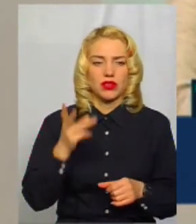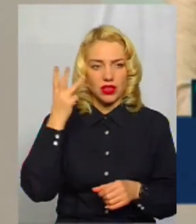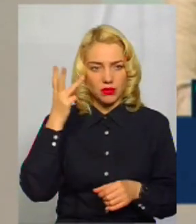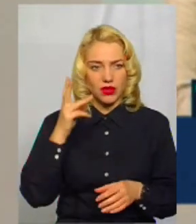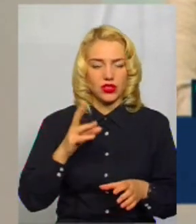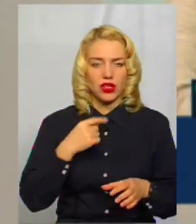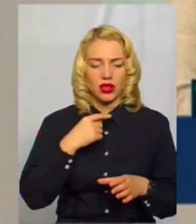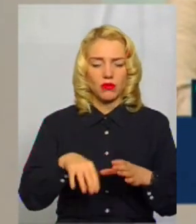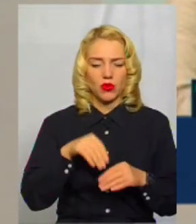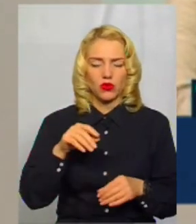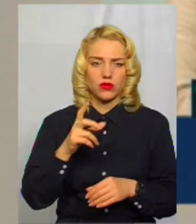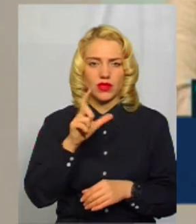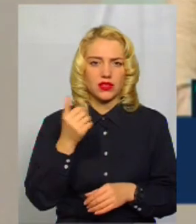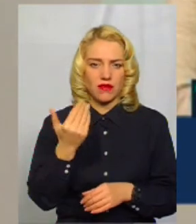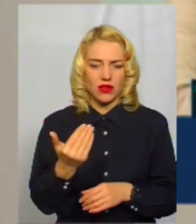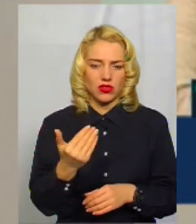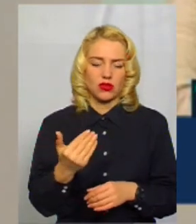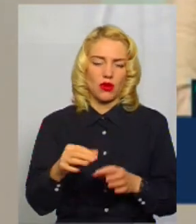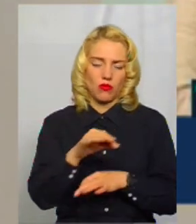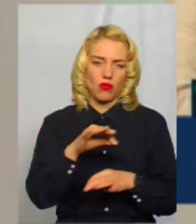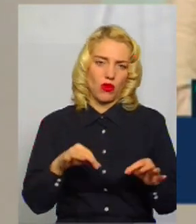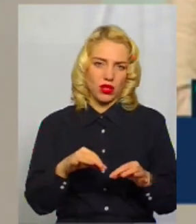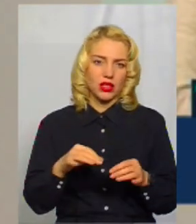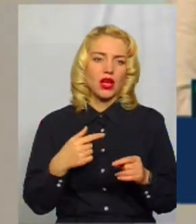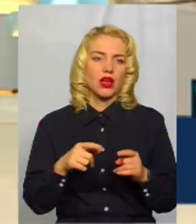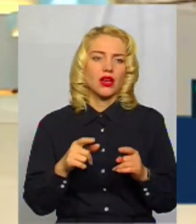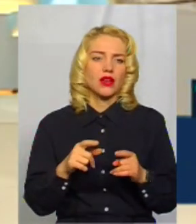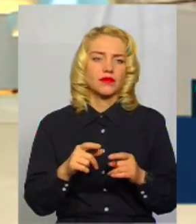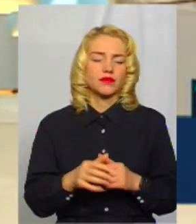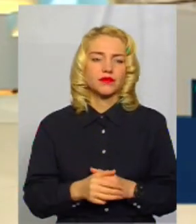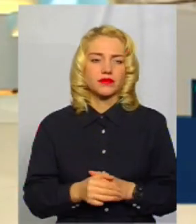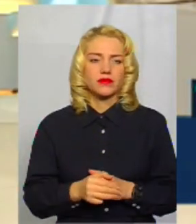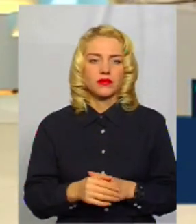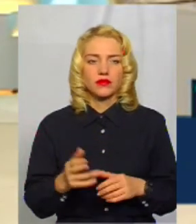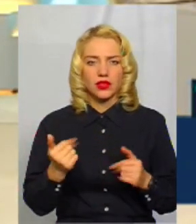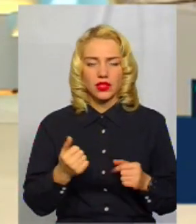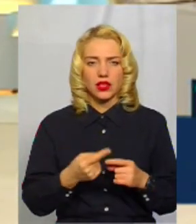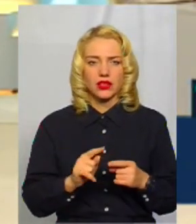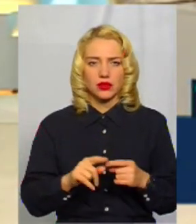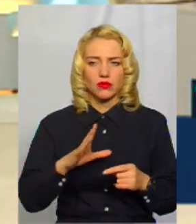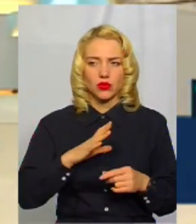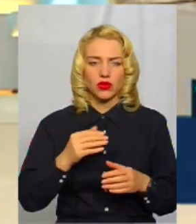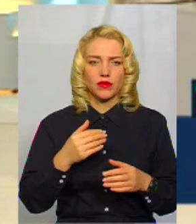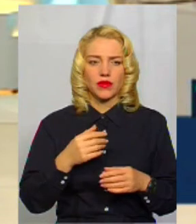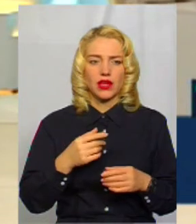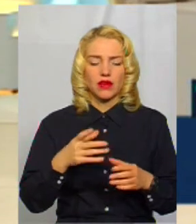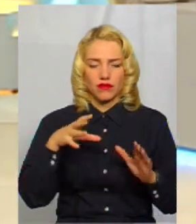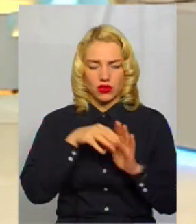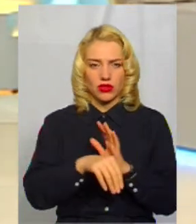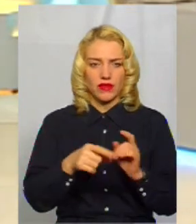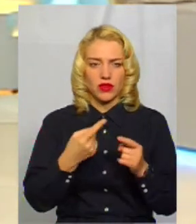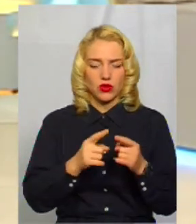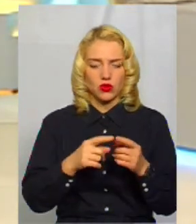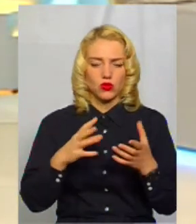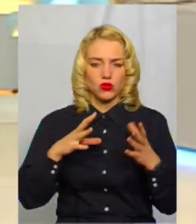віддали за ваш проєкт найбільшу кількість голосів, якщо він був реалізований, то найбільша кількість голосів. Так, так, вона була якраз вийшла в ту суму. Наш